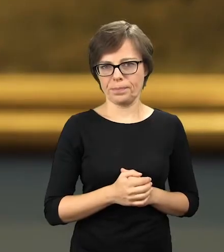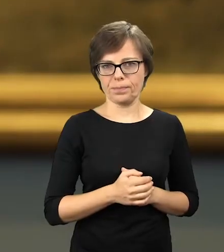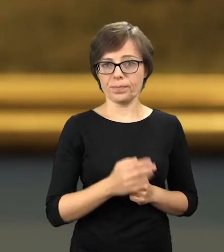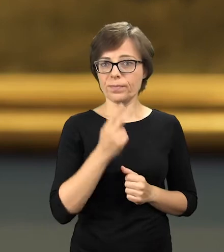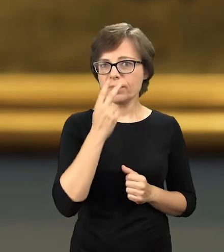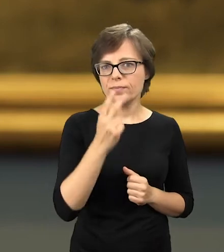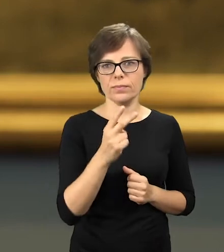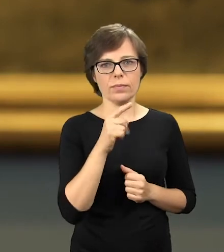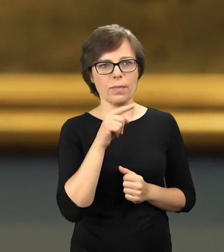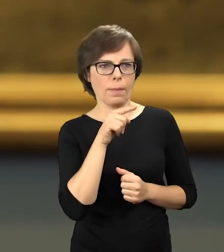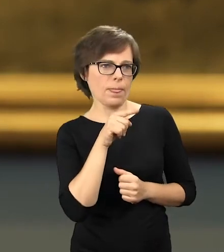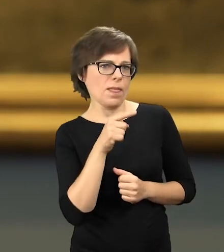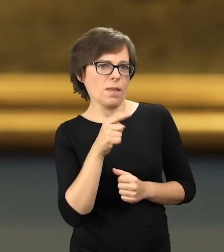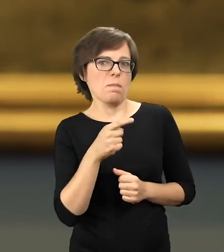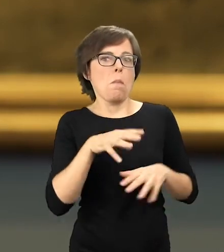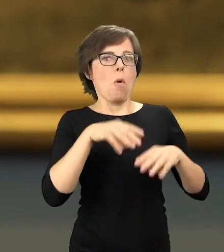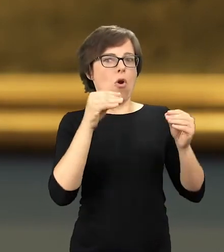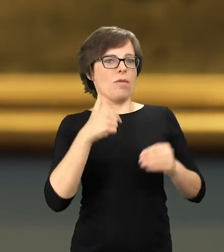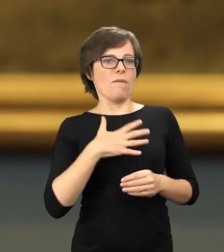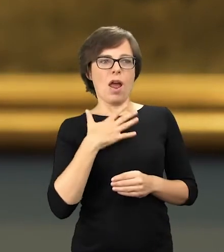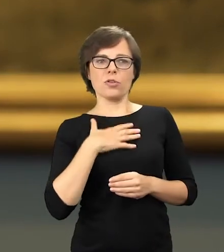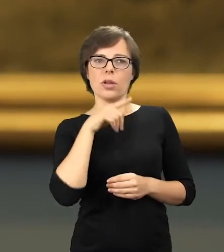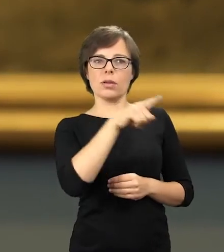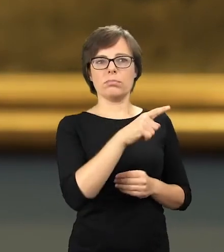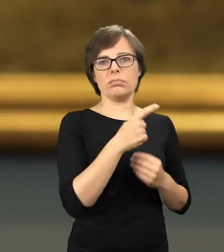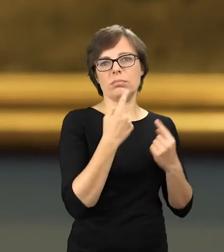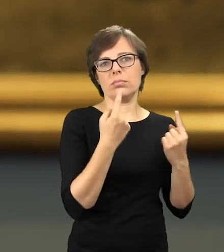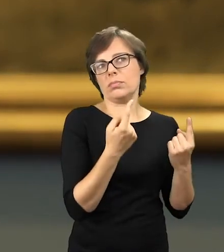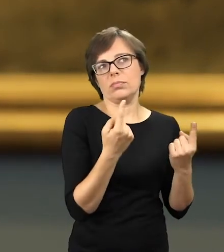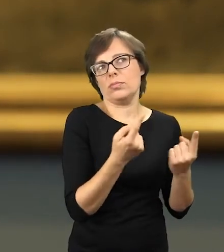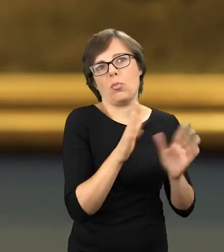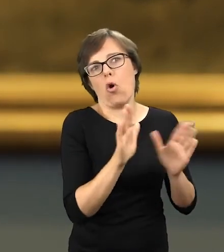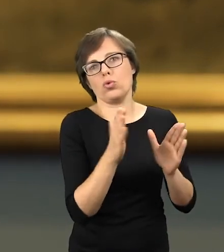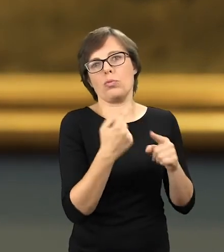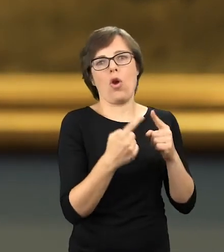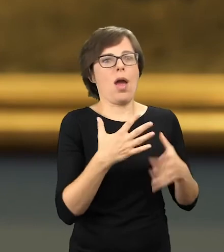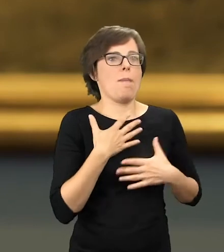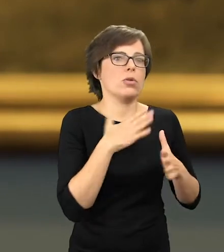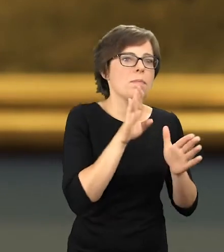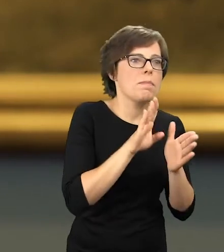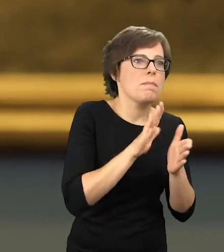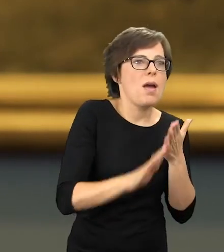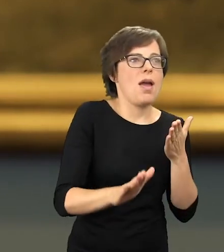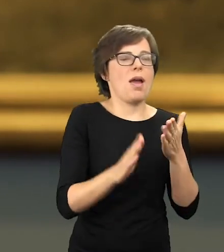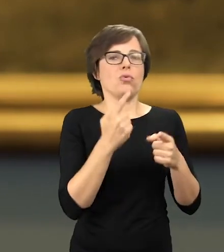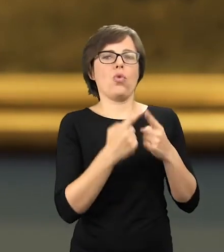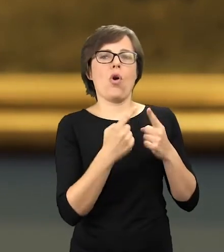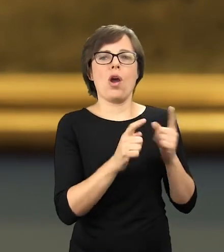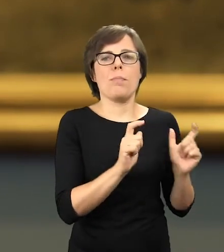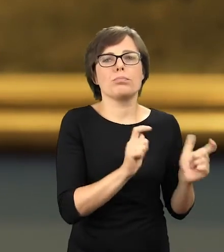sposób wydawałoby się beznamiętny, nieco przypadkowy, zdradzający powiązania